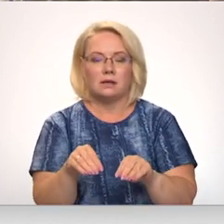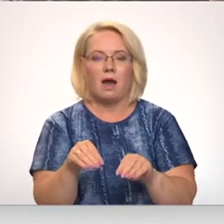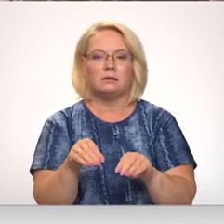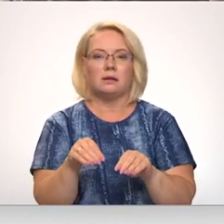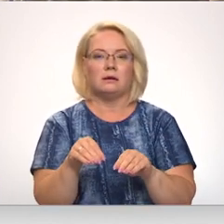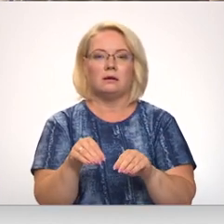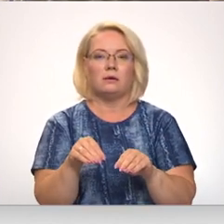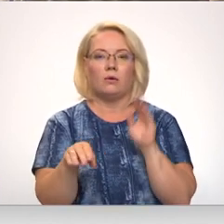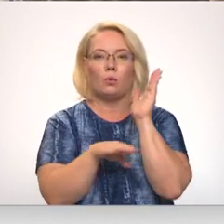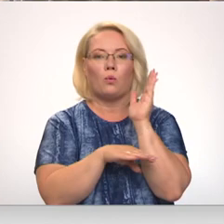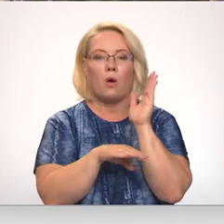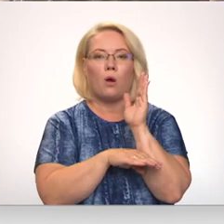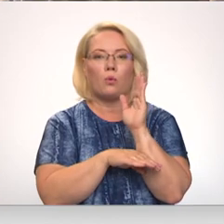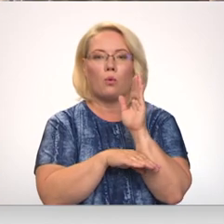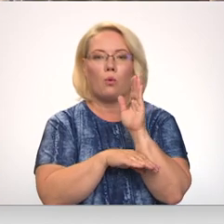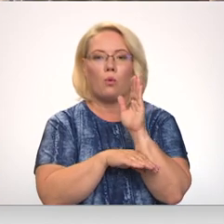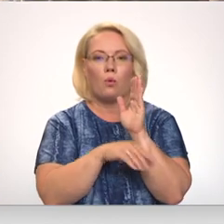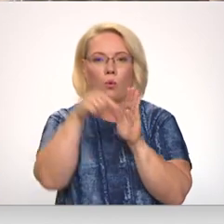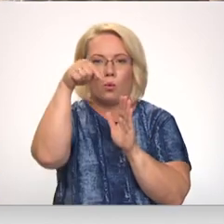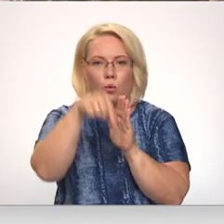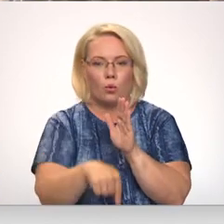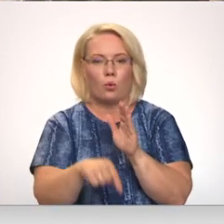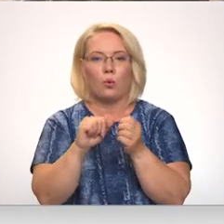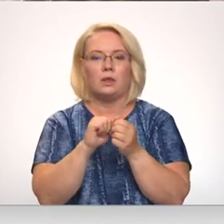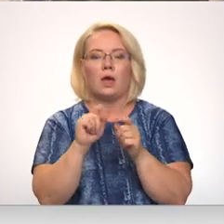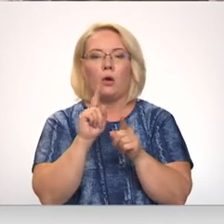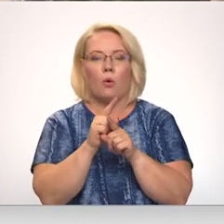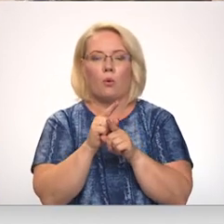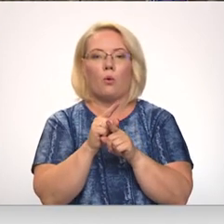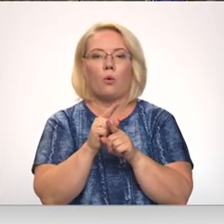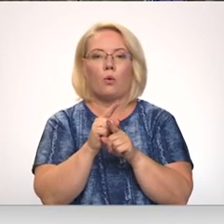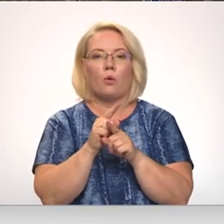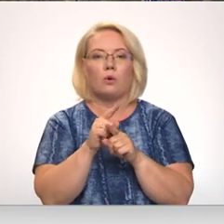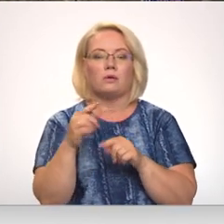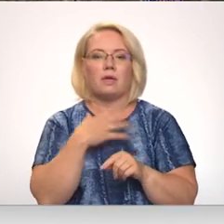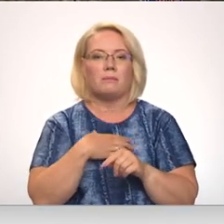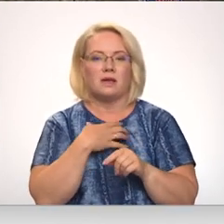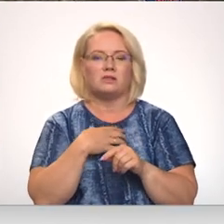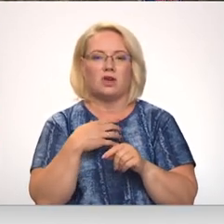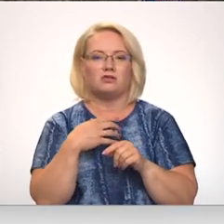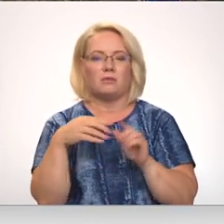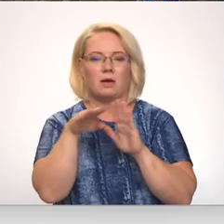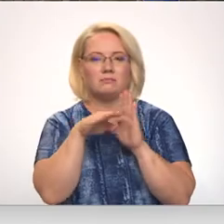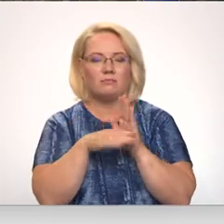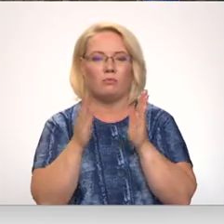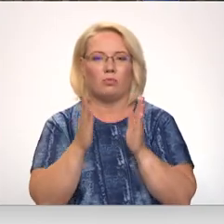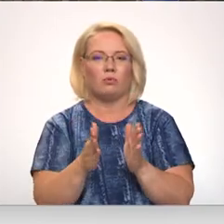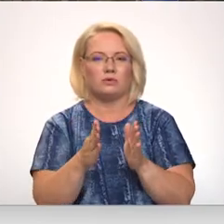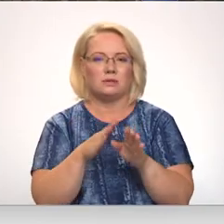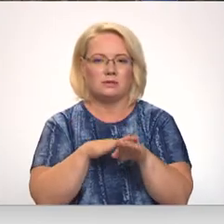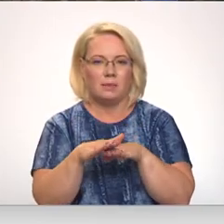kokus gruntī un iesvistās nepieciešamas juridiskas procedūras un arī